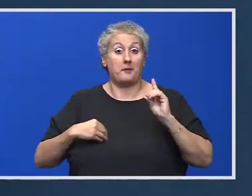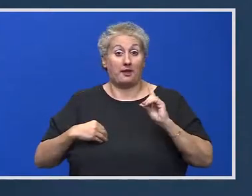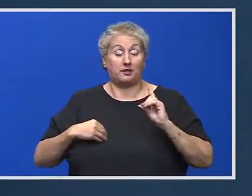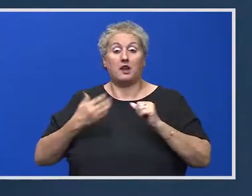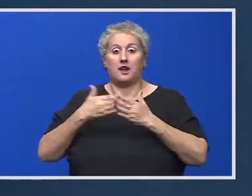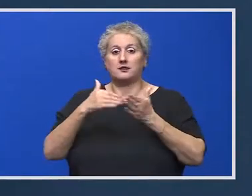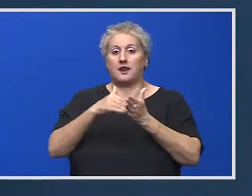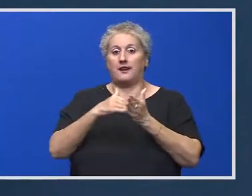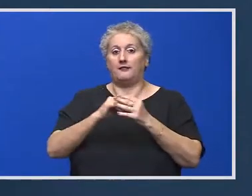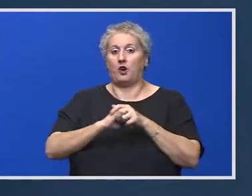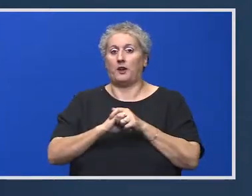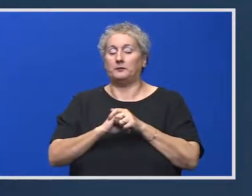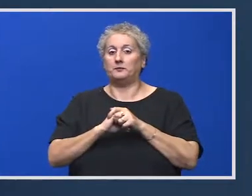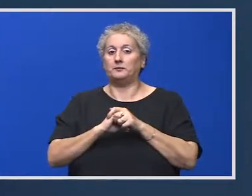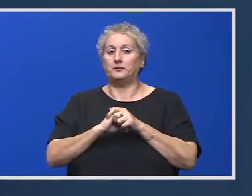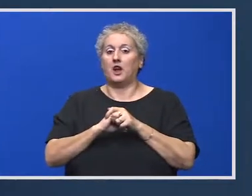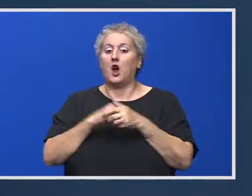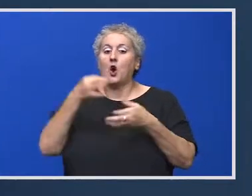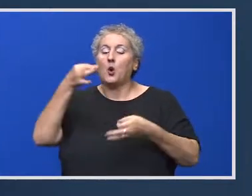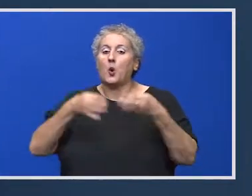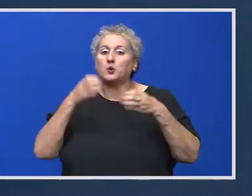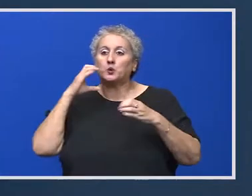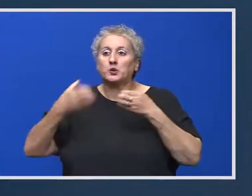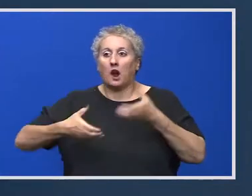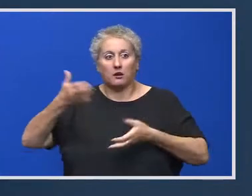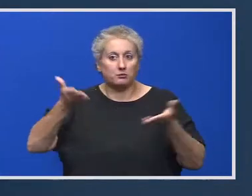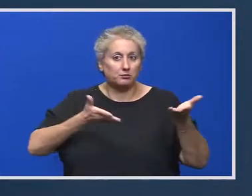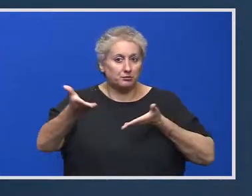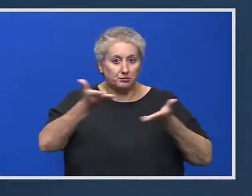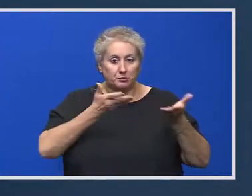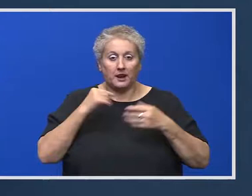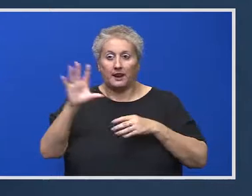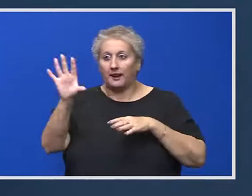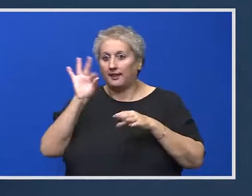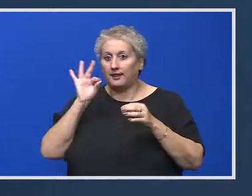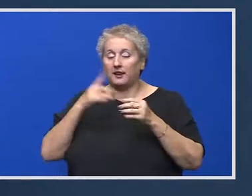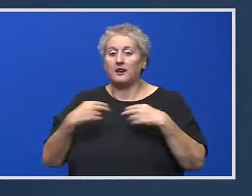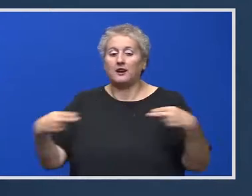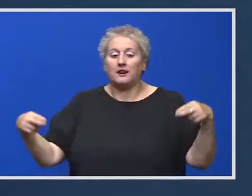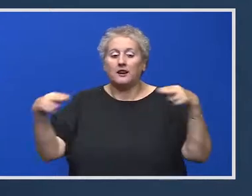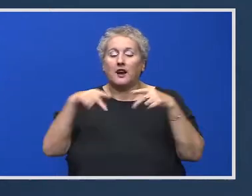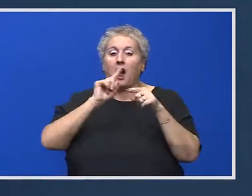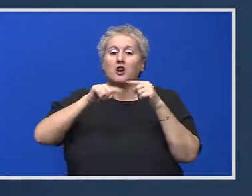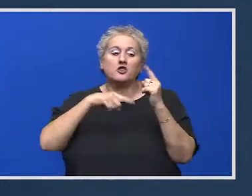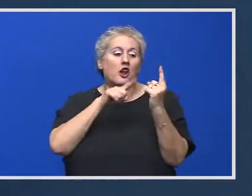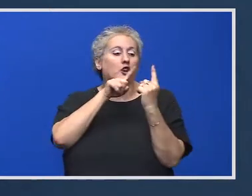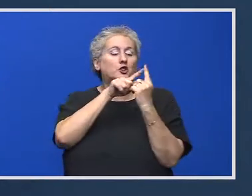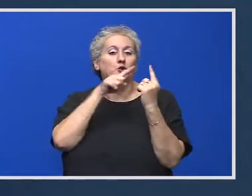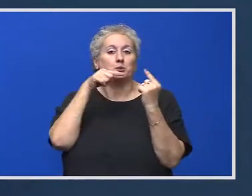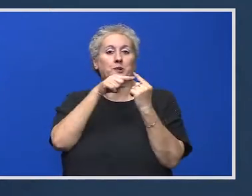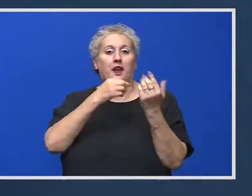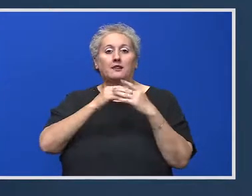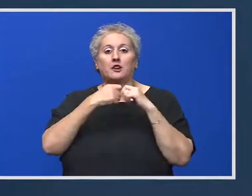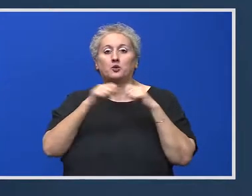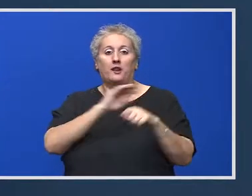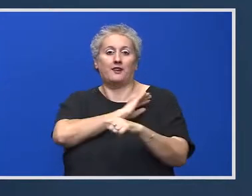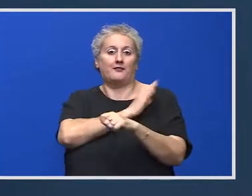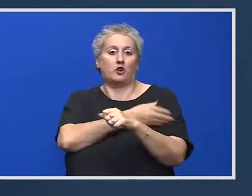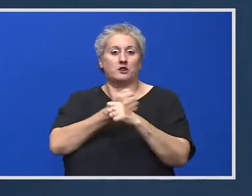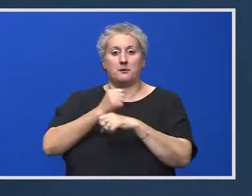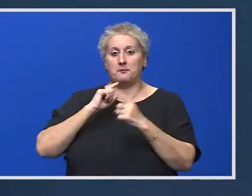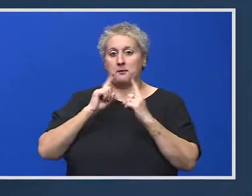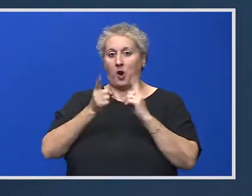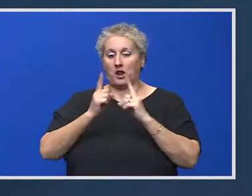necesară consultarea în vederea identificării numitorului comun acceptabil pentru toate forțele politice,